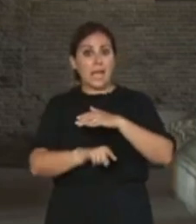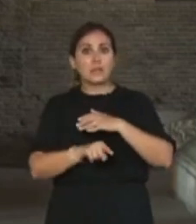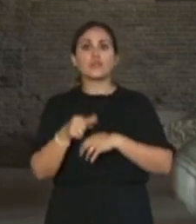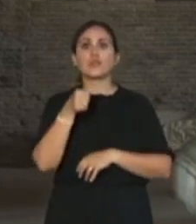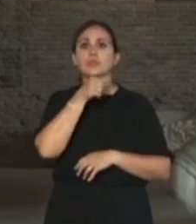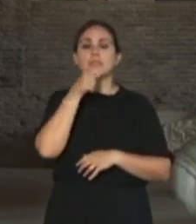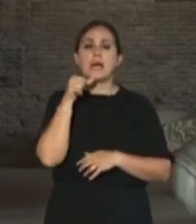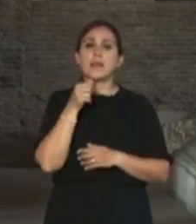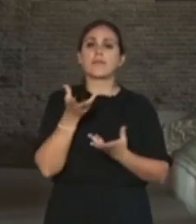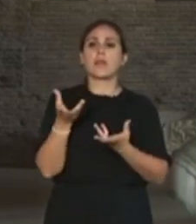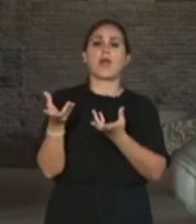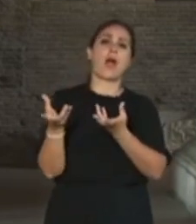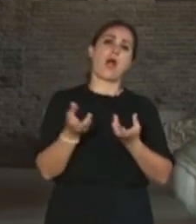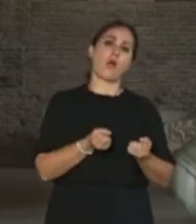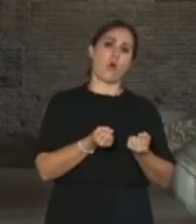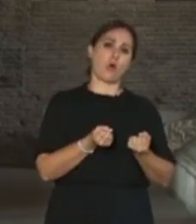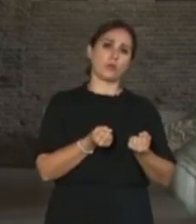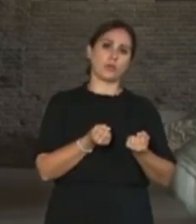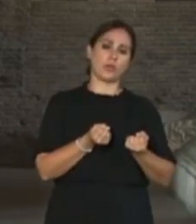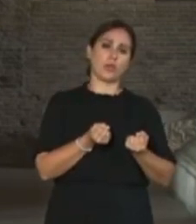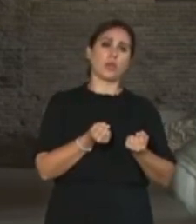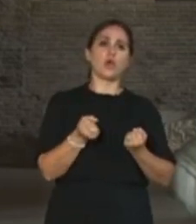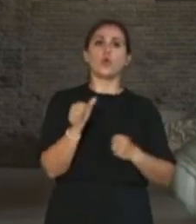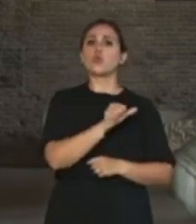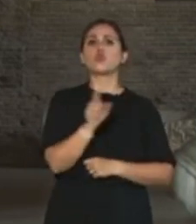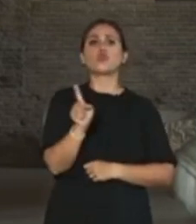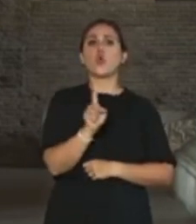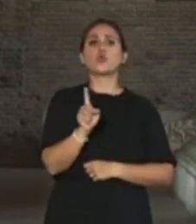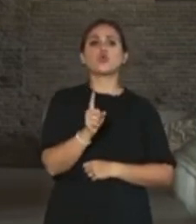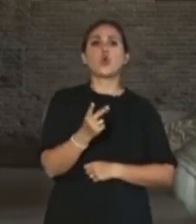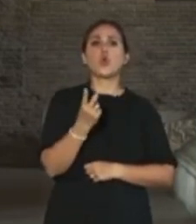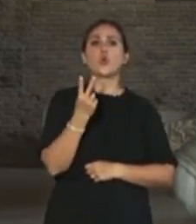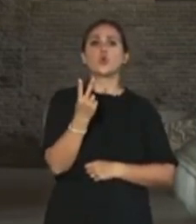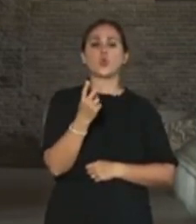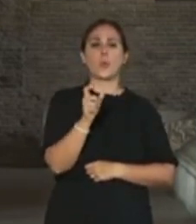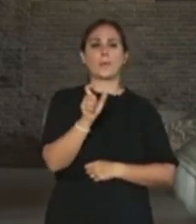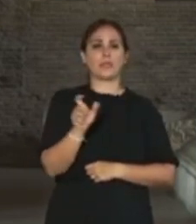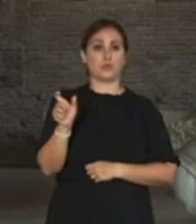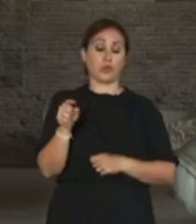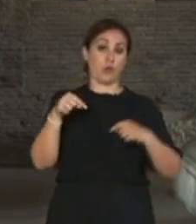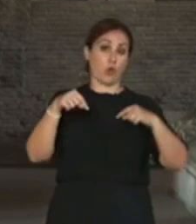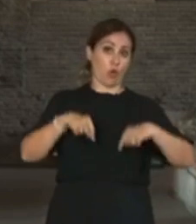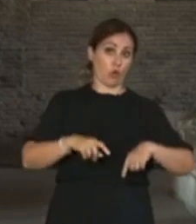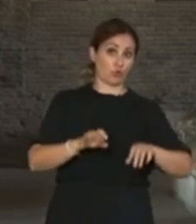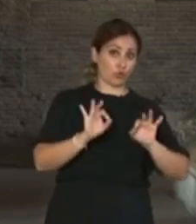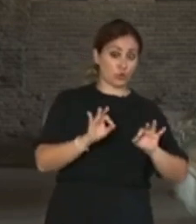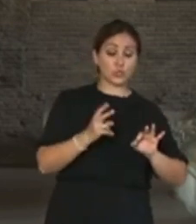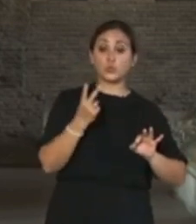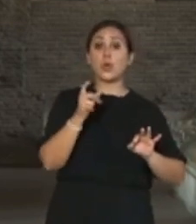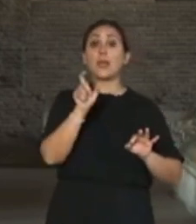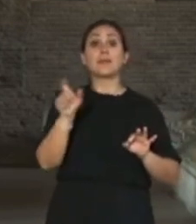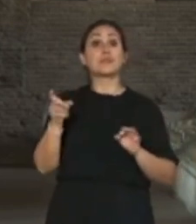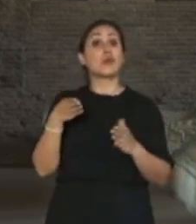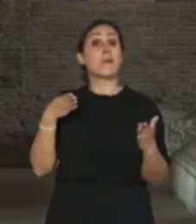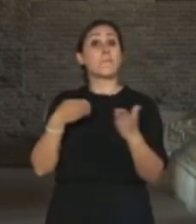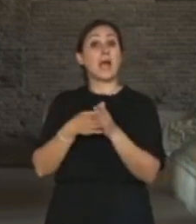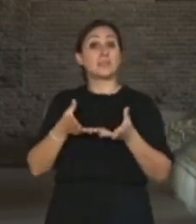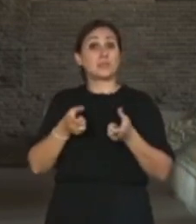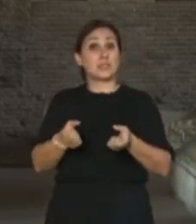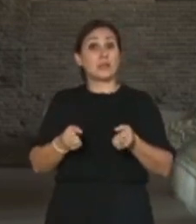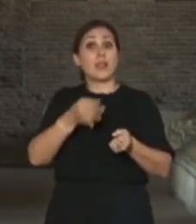di due persone come avviene oggi in sederotelle e